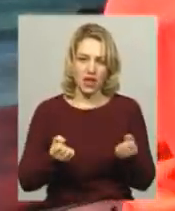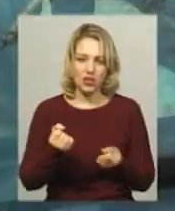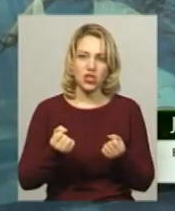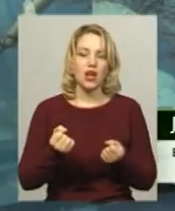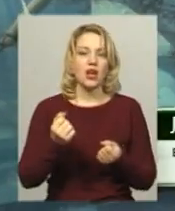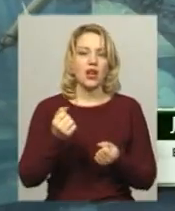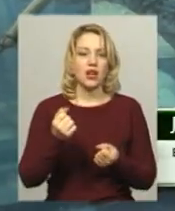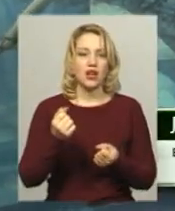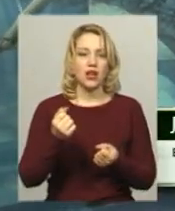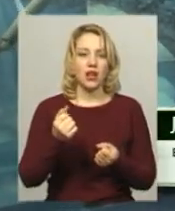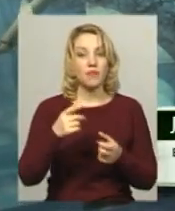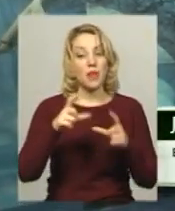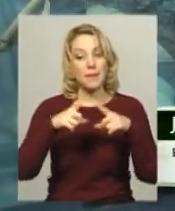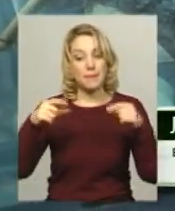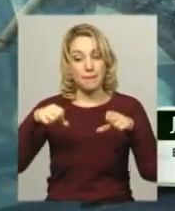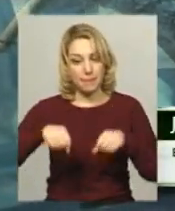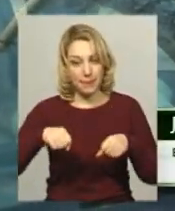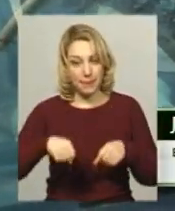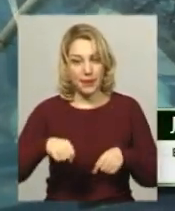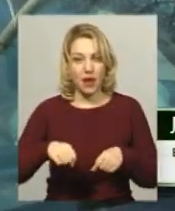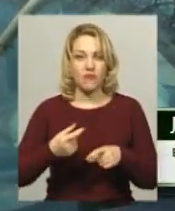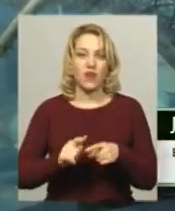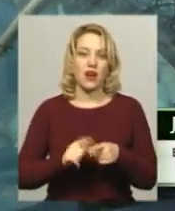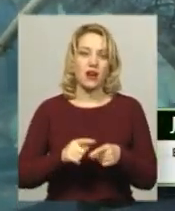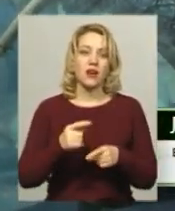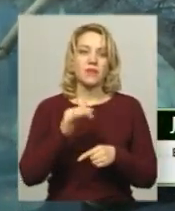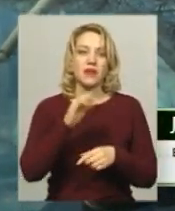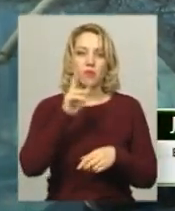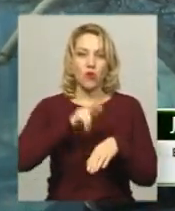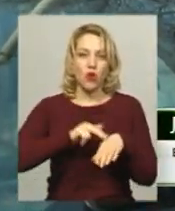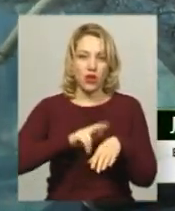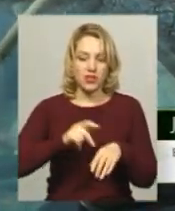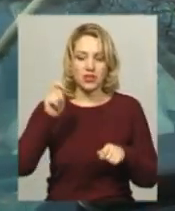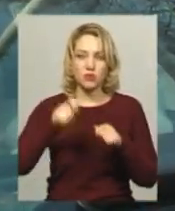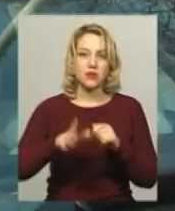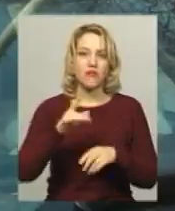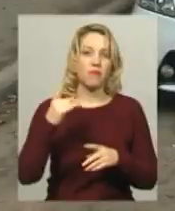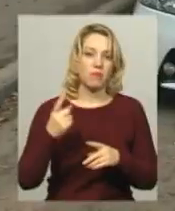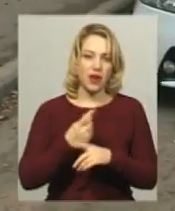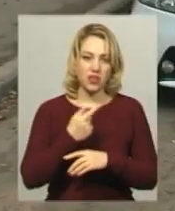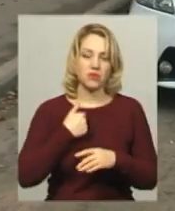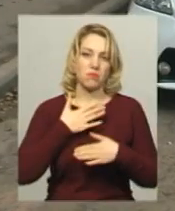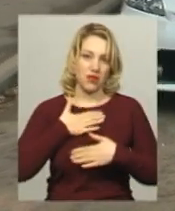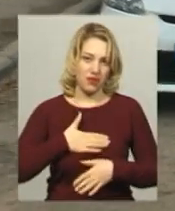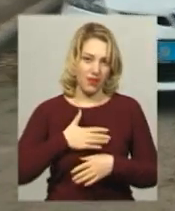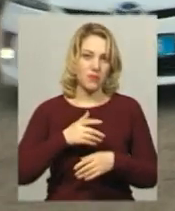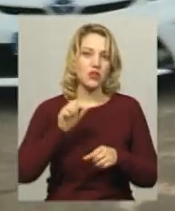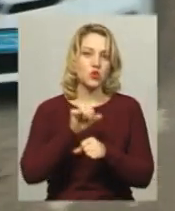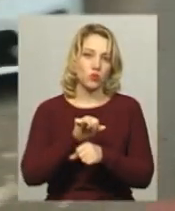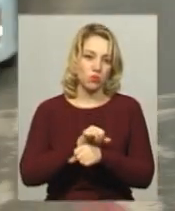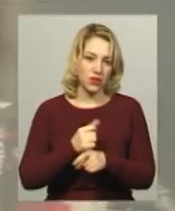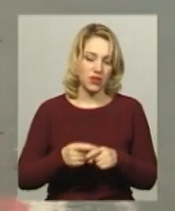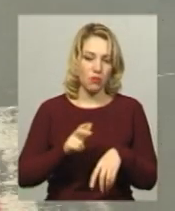місяців. Ви знаєте, якщо чесно, мене поліція зупинила вперше і дуже хочеться, щоб завжди були тільки такі приємні зупинки. Поліцейські у цей день